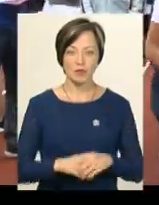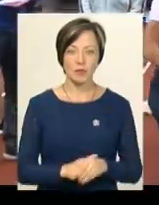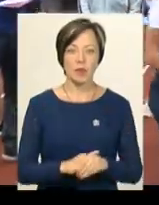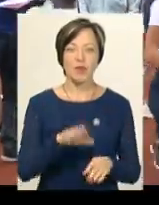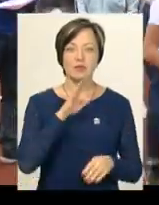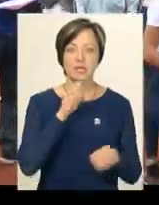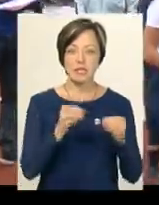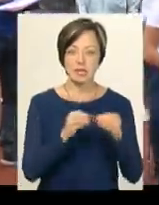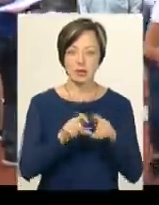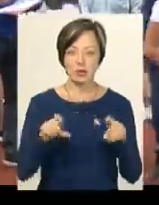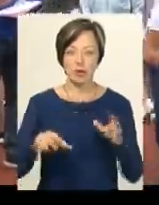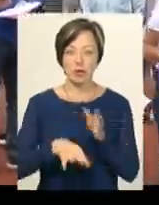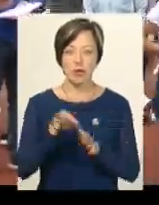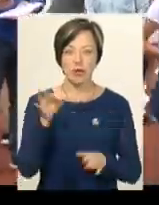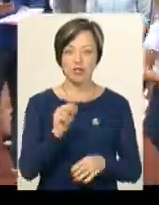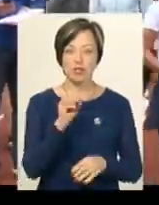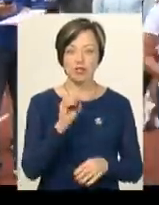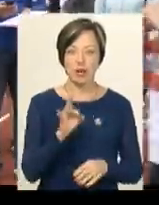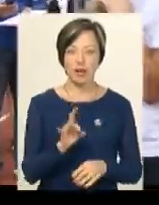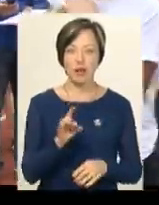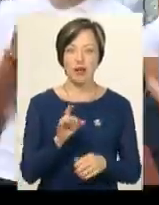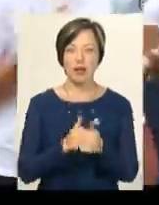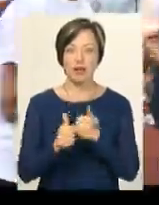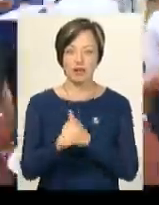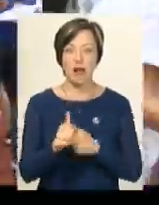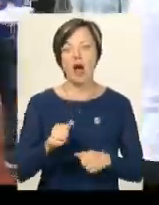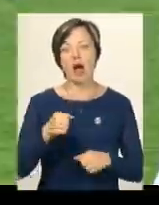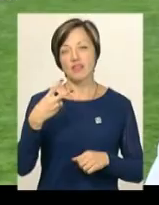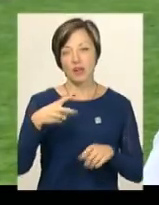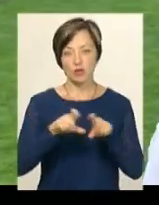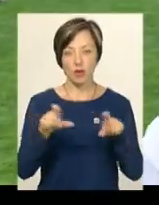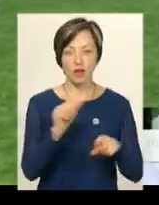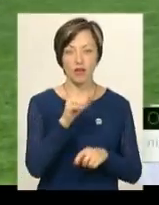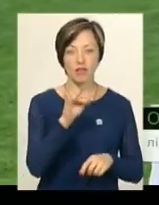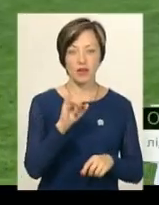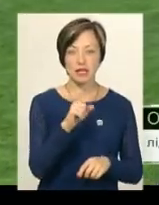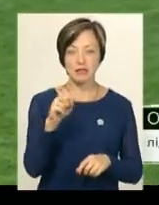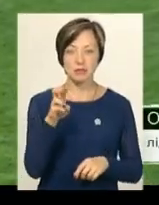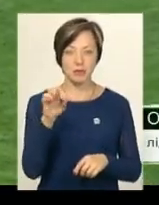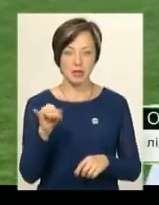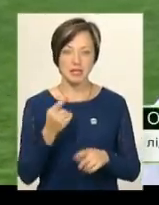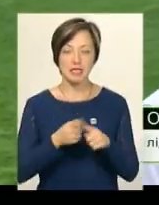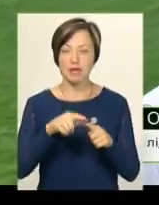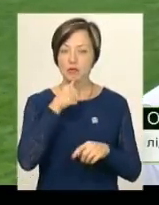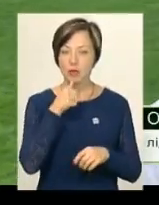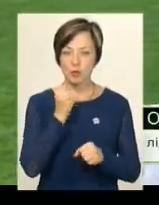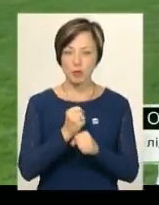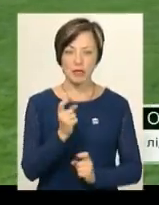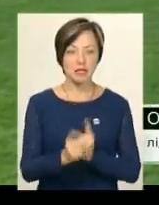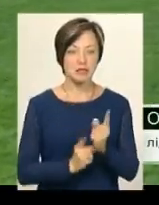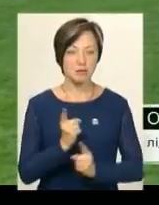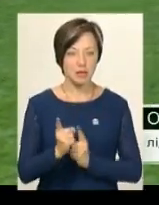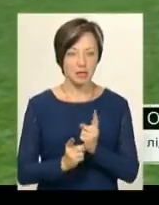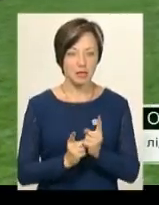Дівчата з 10-ї школи обрали черлідинг – старшокласники 20-ї школи фризбі. Це спроба зробити зміни в